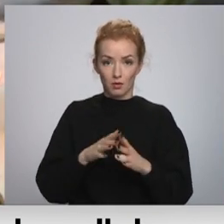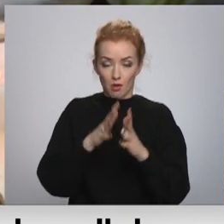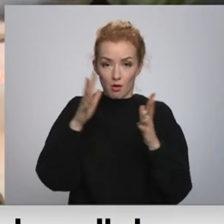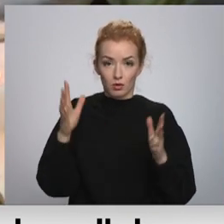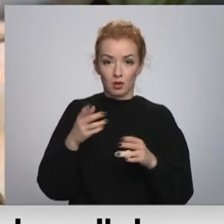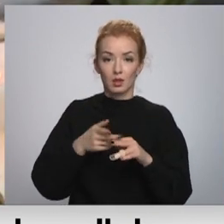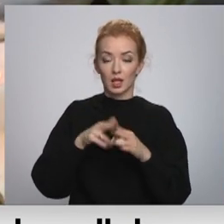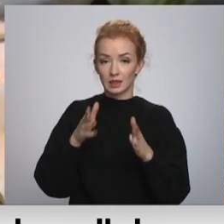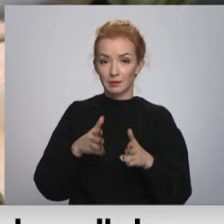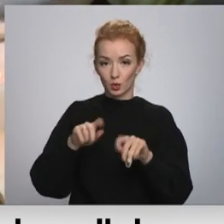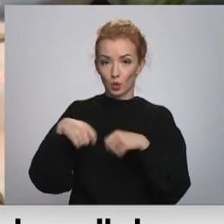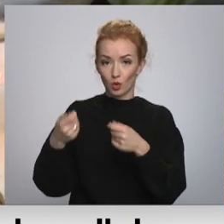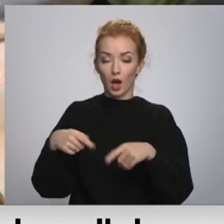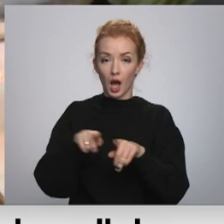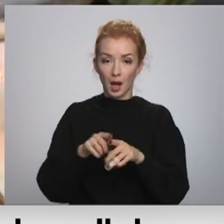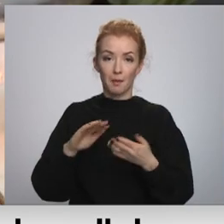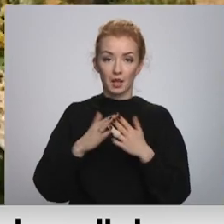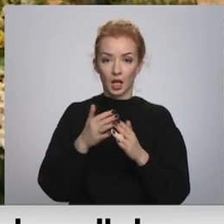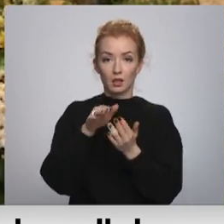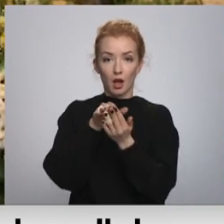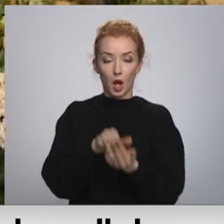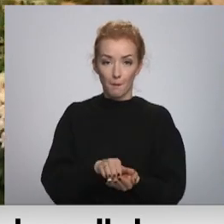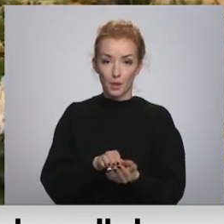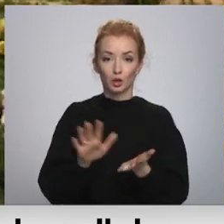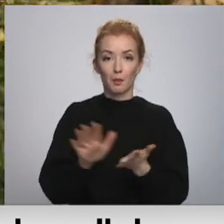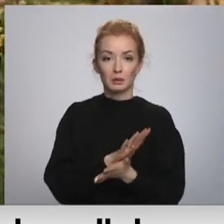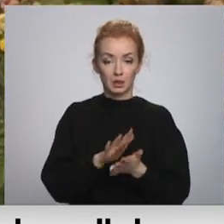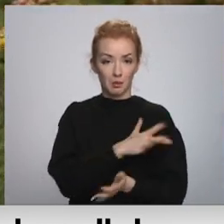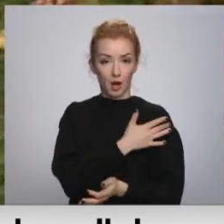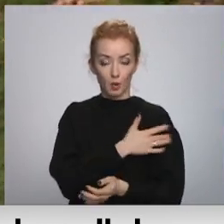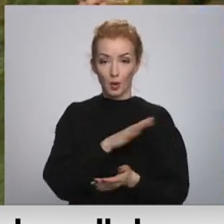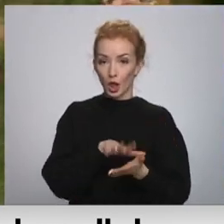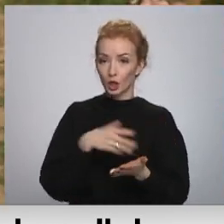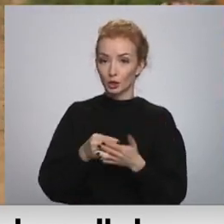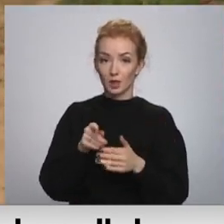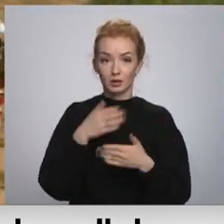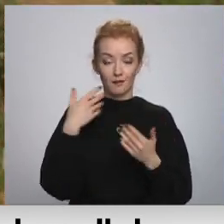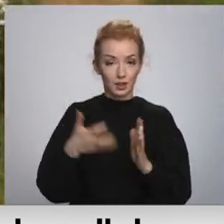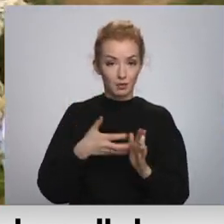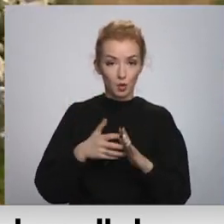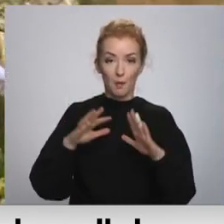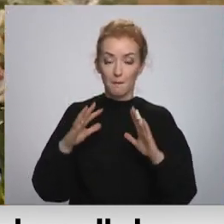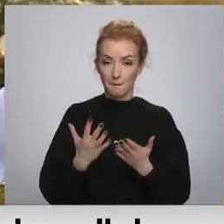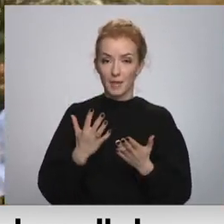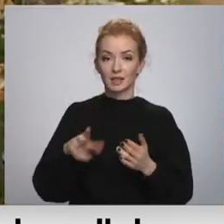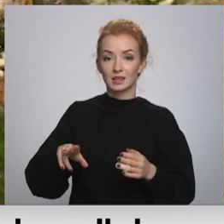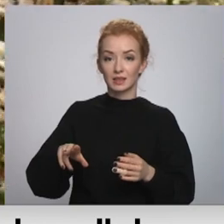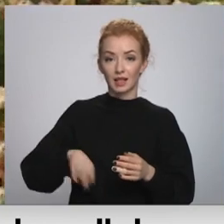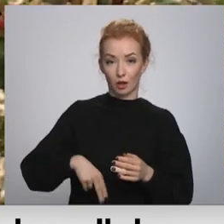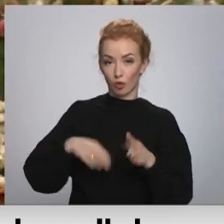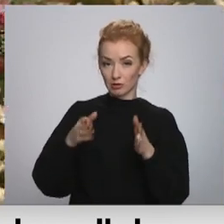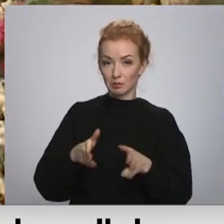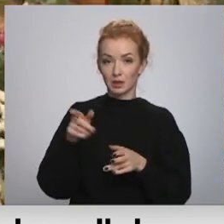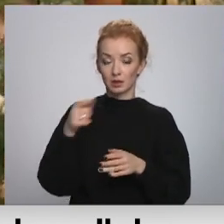slimnīcas rīcībā arī pilsētas kapliču kā bezmaksas pakalpojumu. Līdz šim tas vēl nav izmantots, taču slimnīcas direktora uzsver,